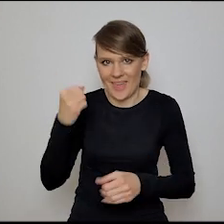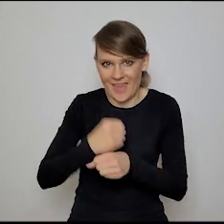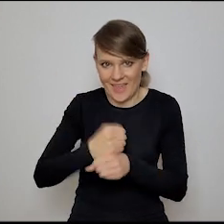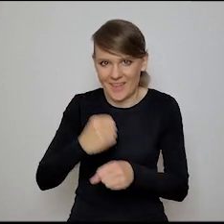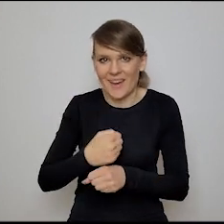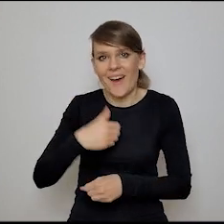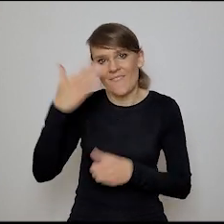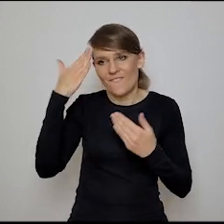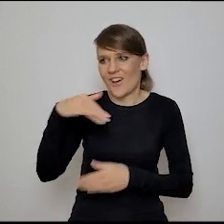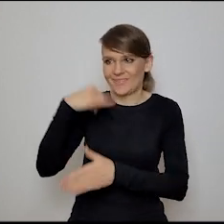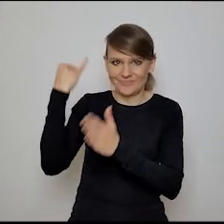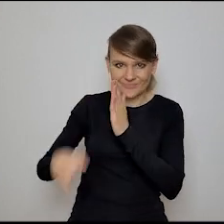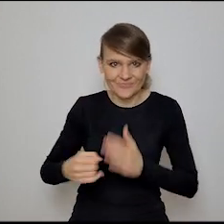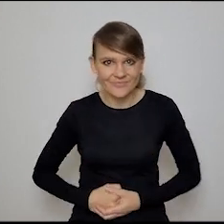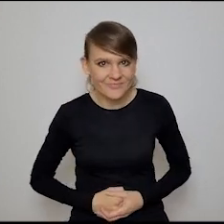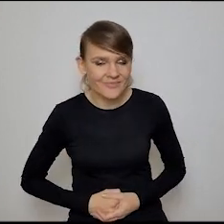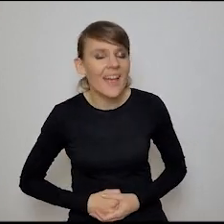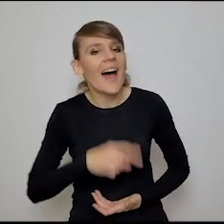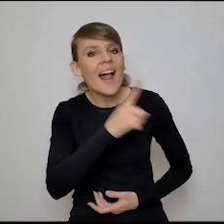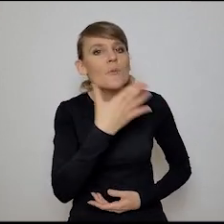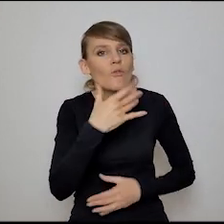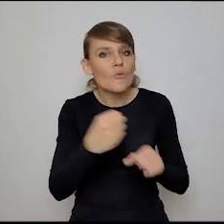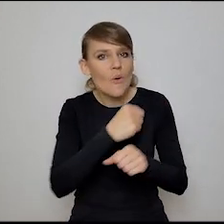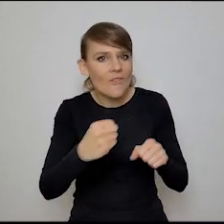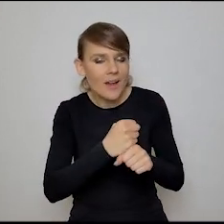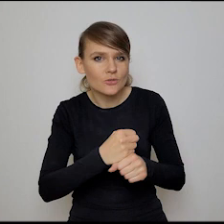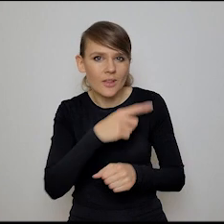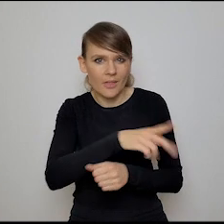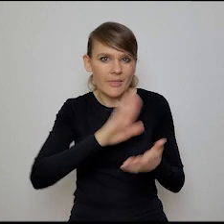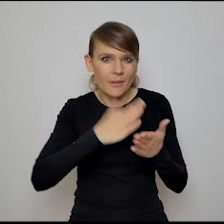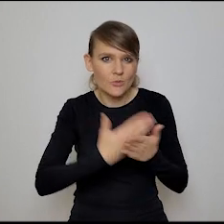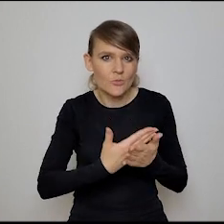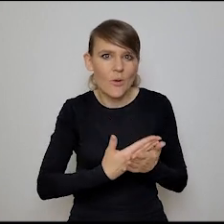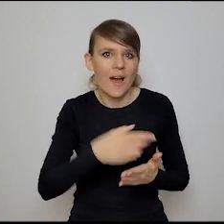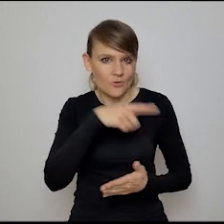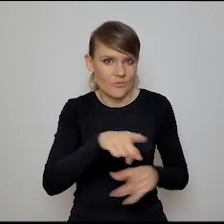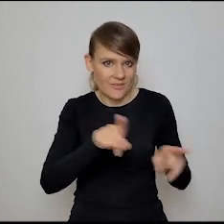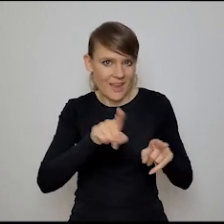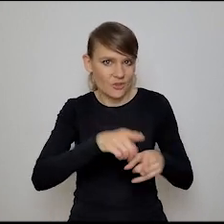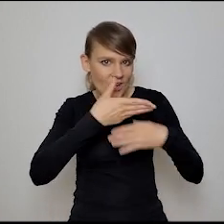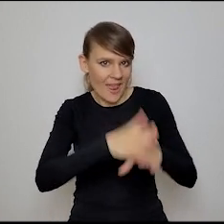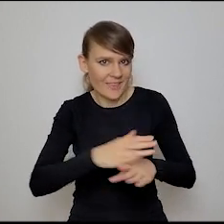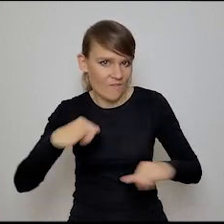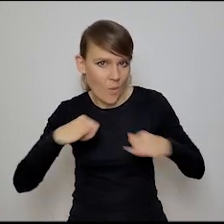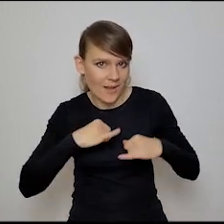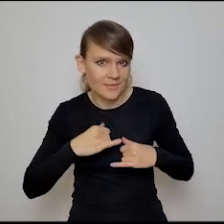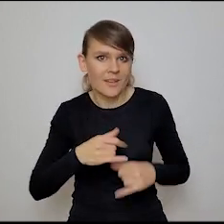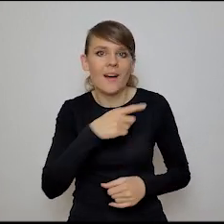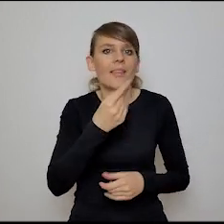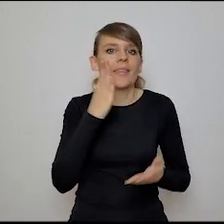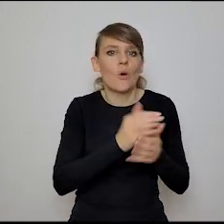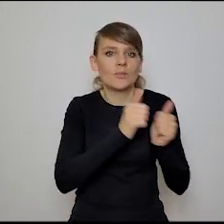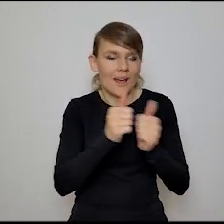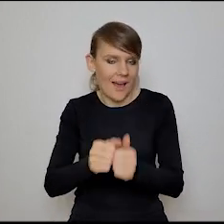Redukcja, absencja. Ale to wiesz, tak poważnie to jest to, że powiedzmy, to jest też dzielenie się władzą. Znaczy nie tylko zadaniami, ale też